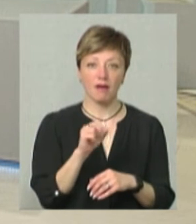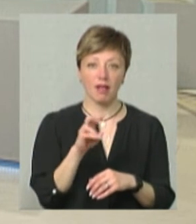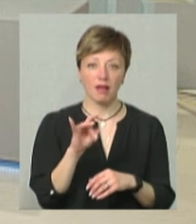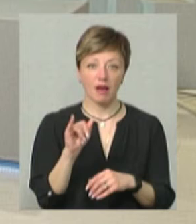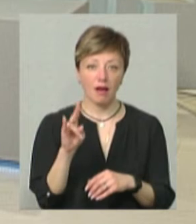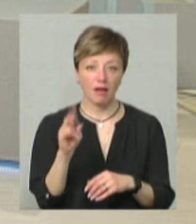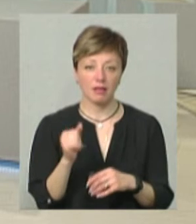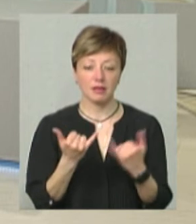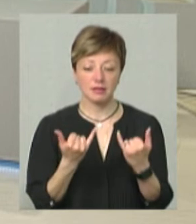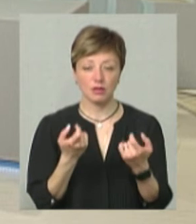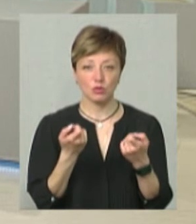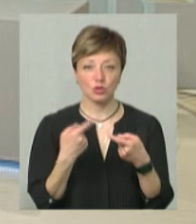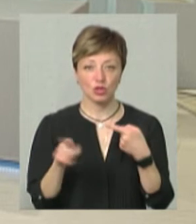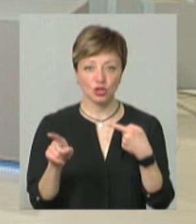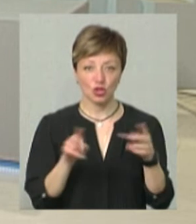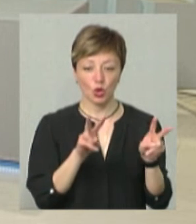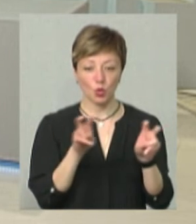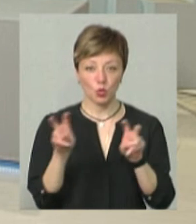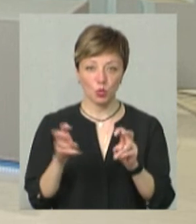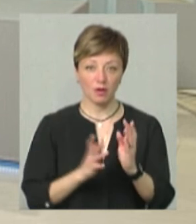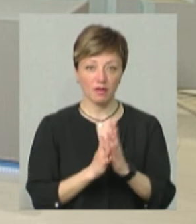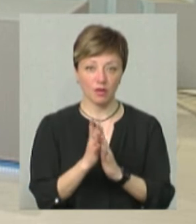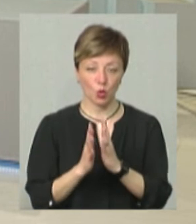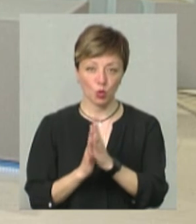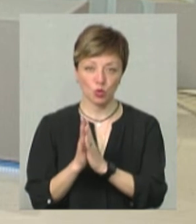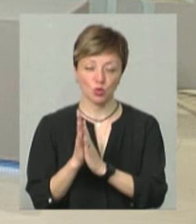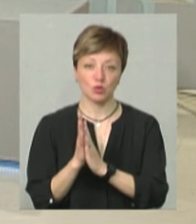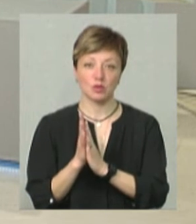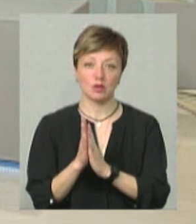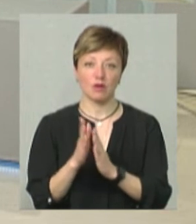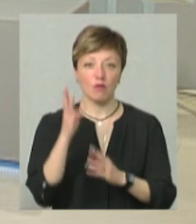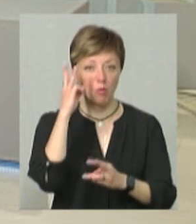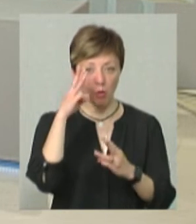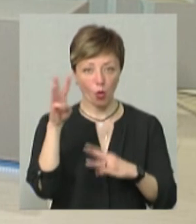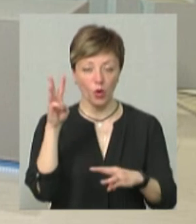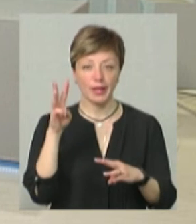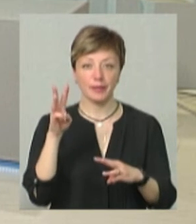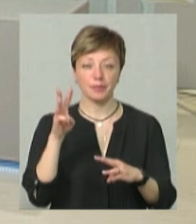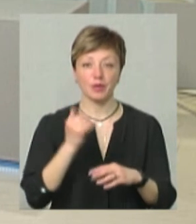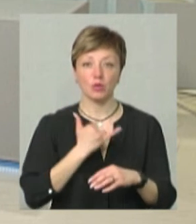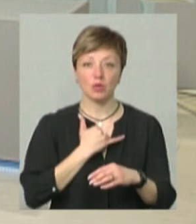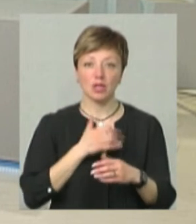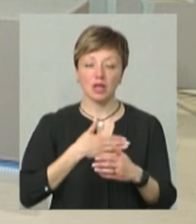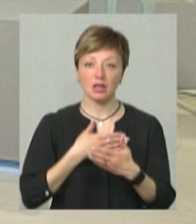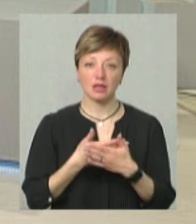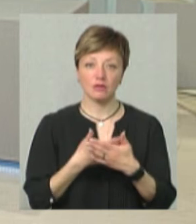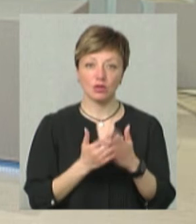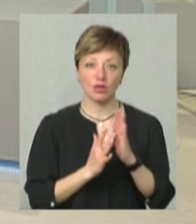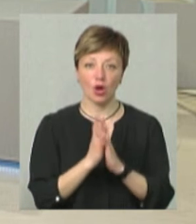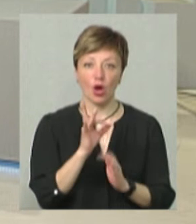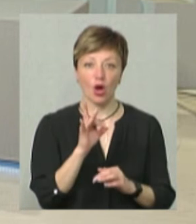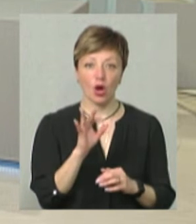Зараз трошки інші культури в моді, так скажімо, в нас активно вирощують